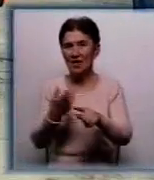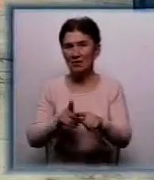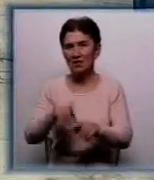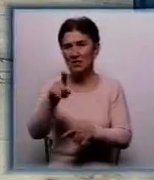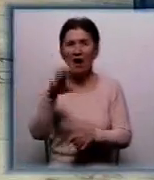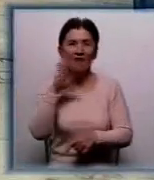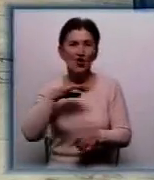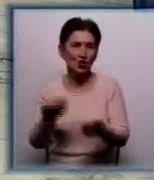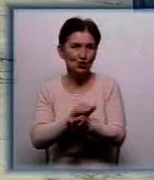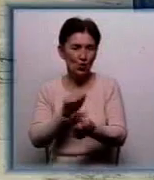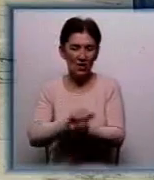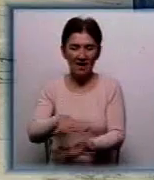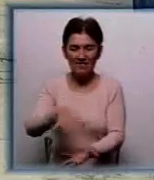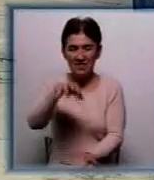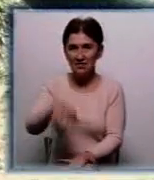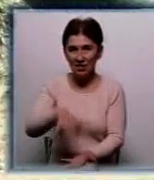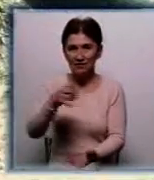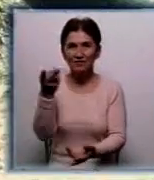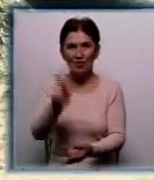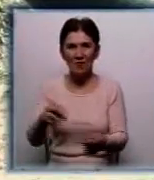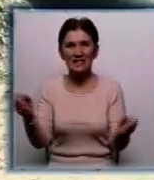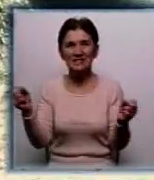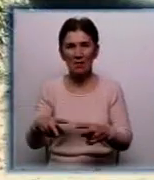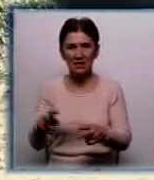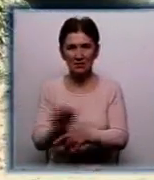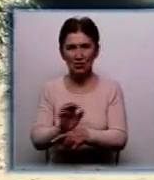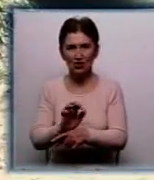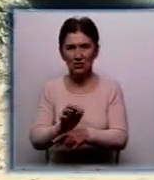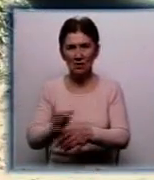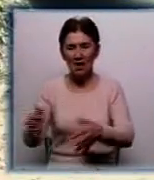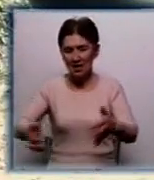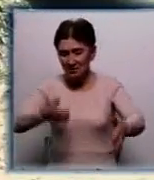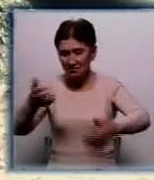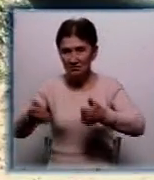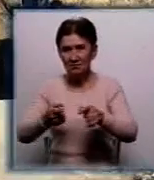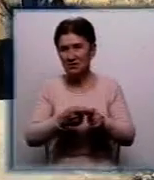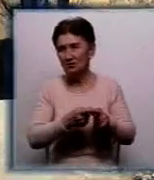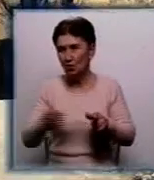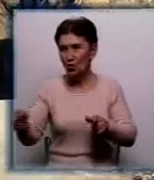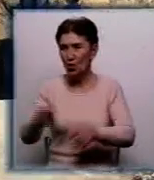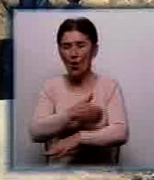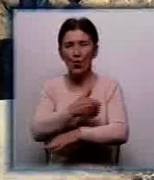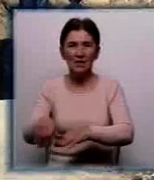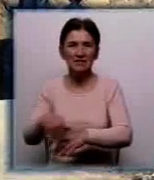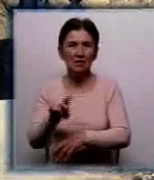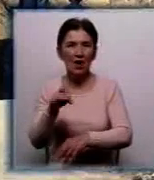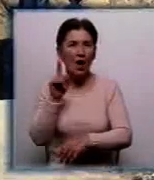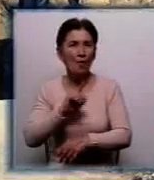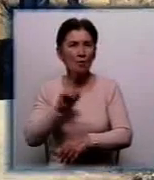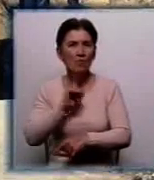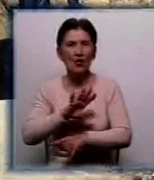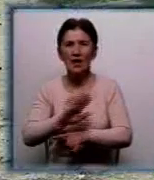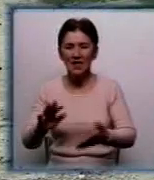стічні води з колодязів двома спецмашинами. Розкопувати колектор планують вздовж вулиці Тельмана, поки не знайдуть вцілілу